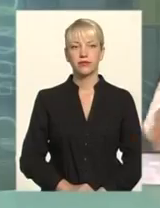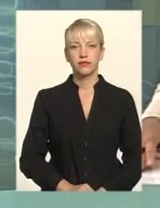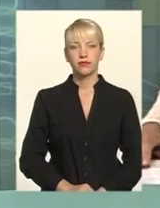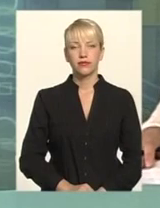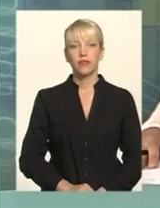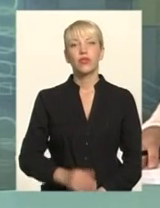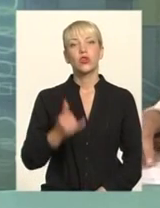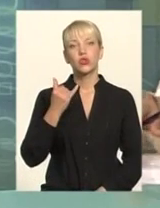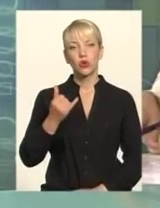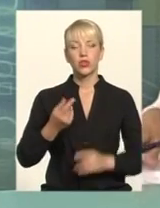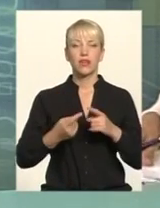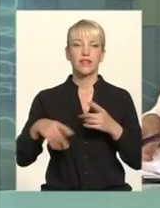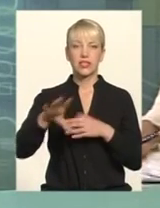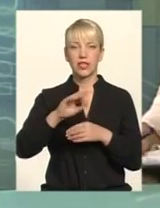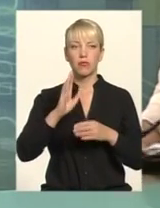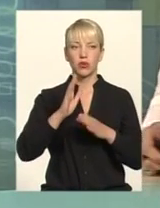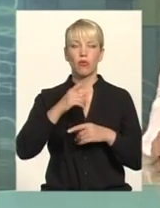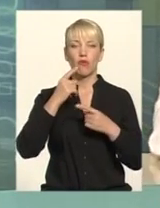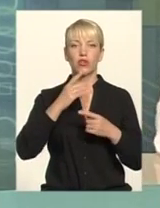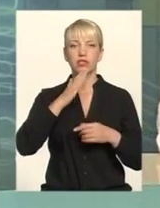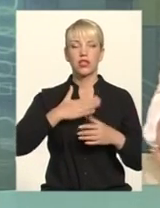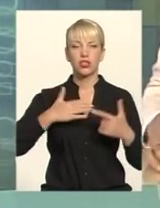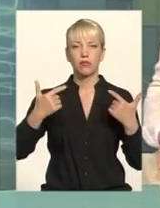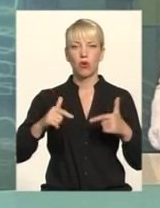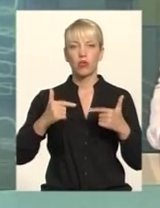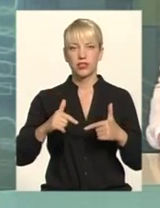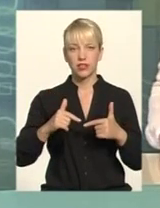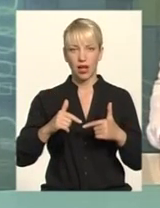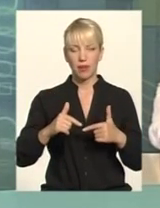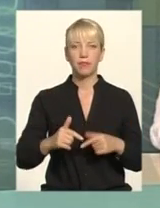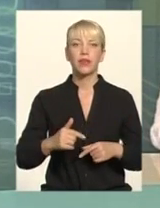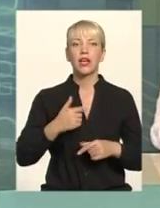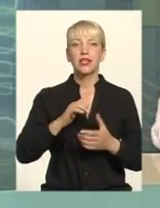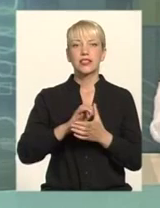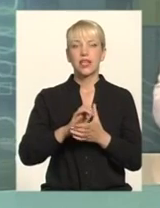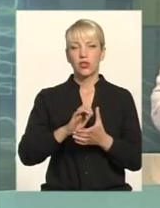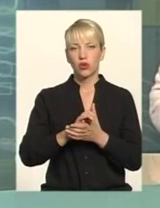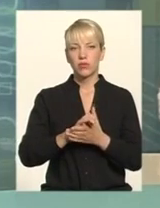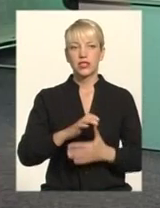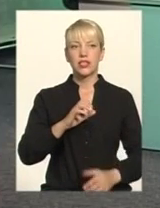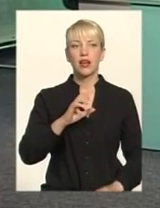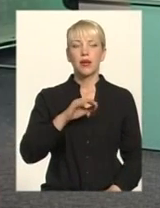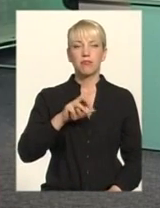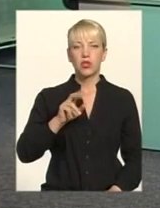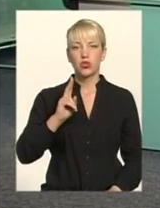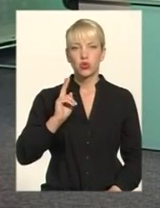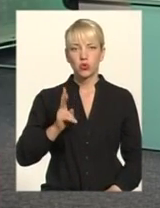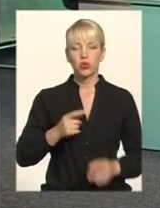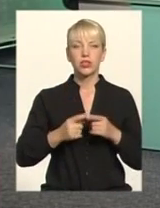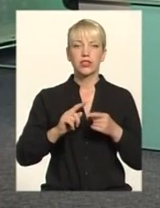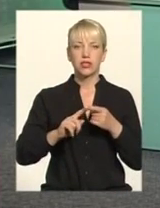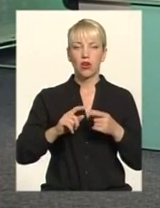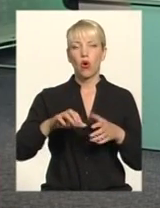Сьогодні про це все, говоримо із гостями студії, знайомтеся Алім Володимирович Міщук, голова Ради громадської